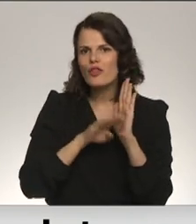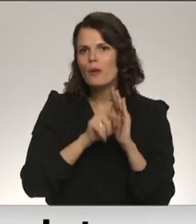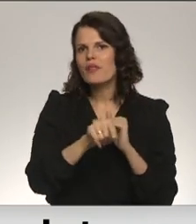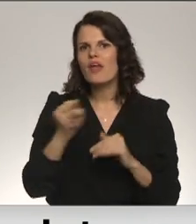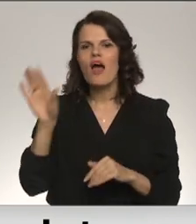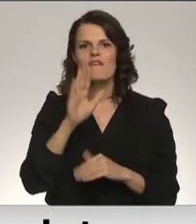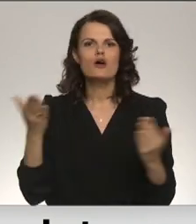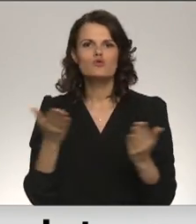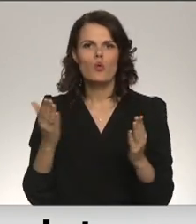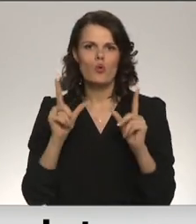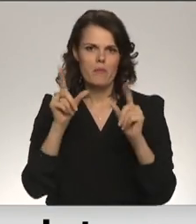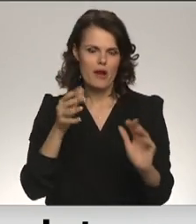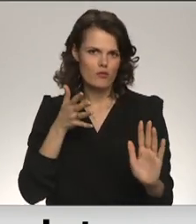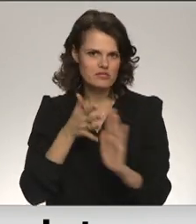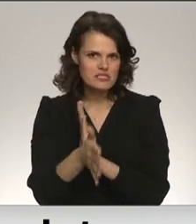kur dodas tranzītā.